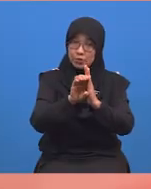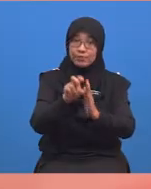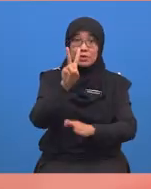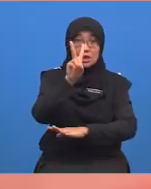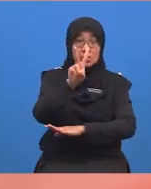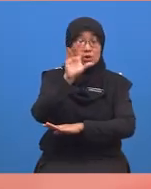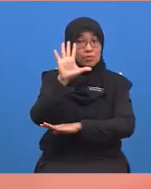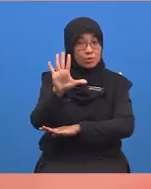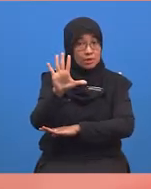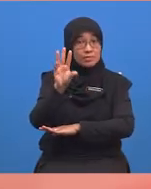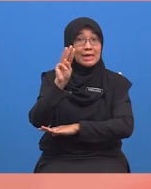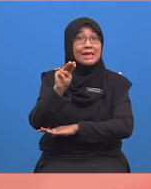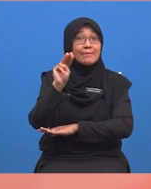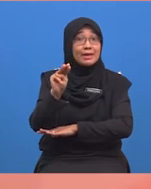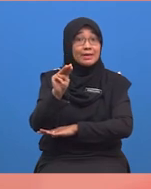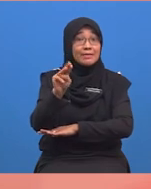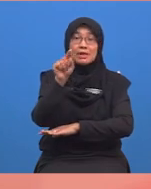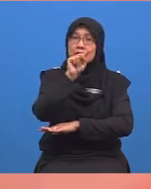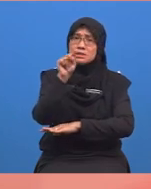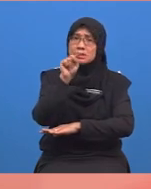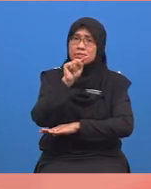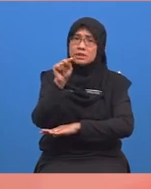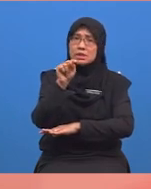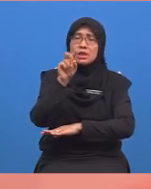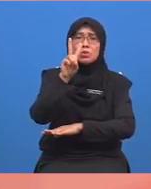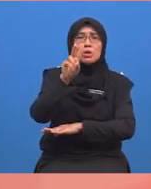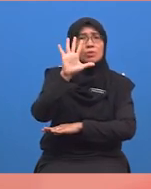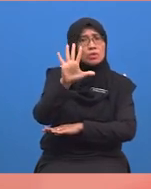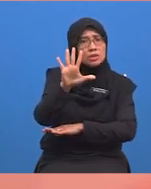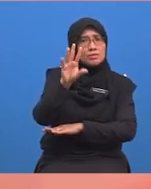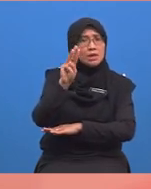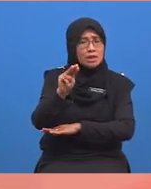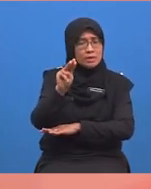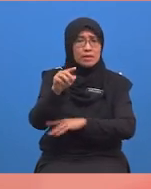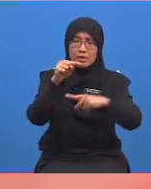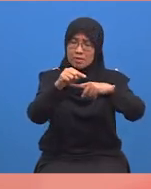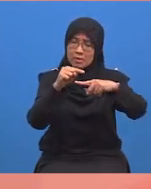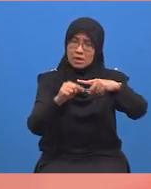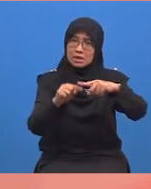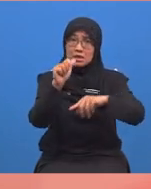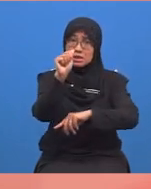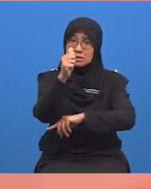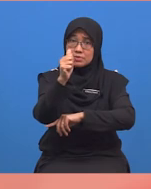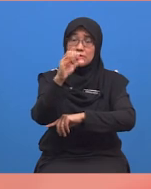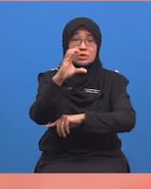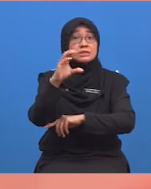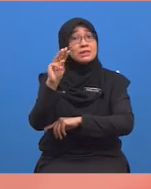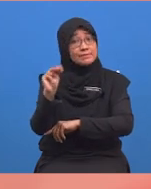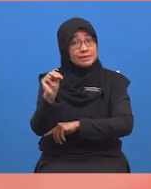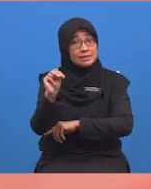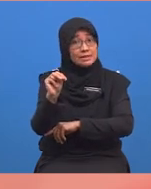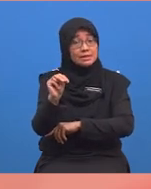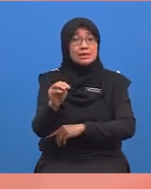dua puluh lima milimeter bersamaan dua puluh lima dibahagi sepuluh sentimeter.